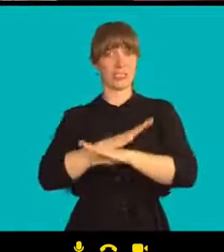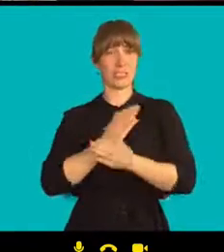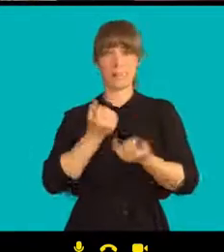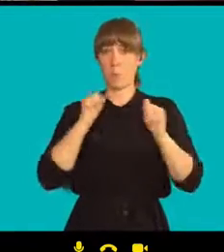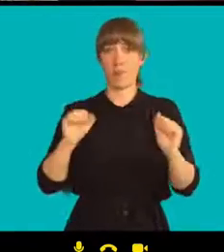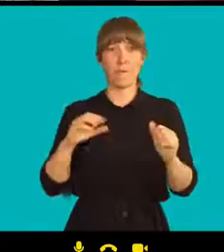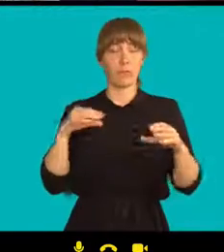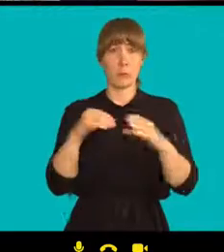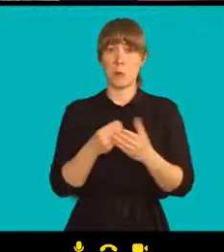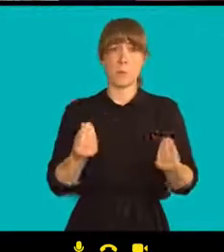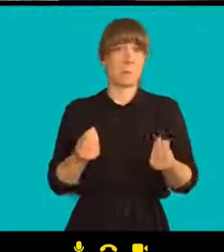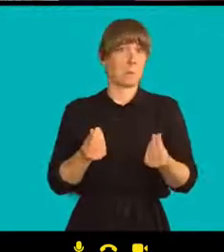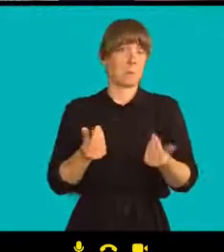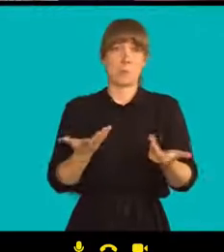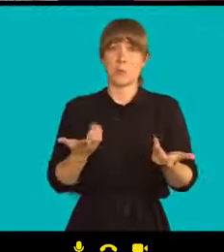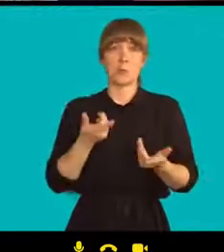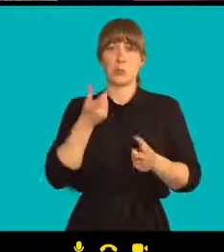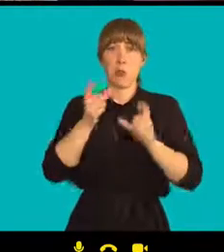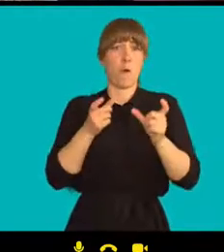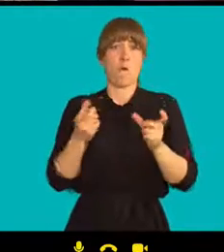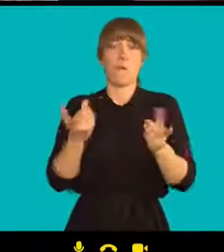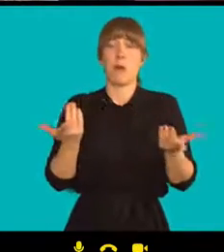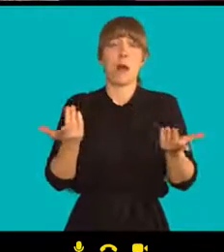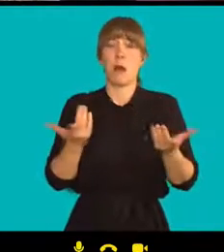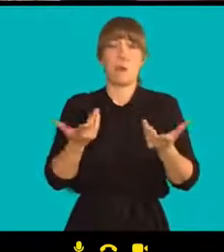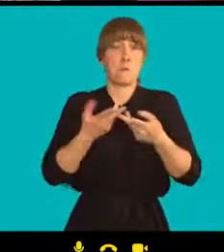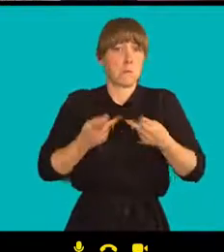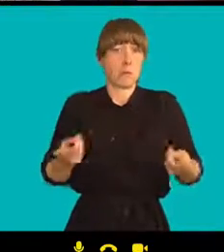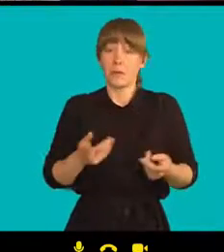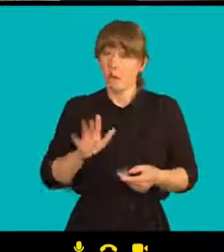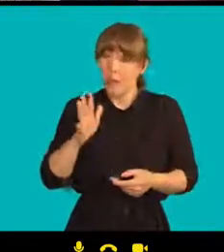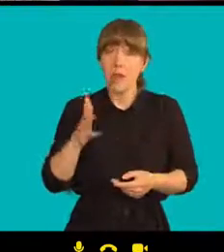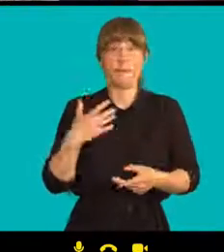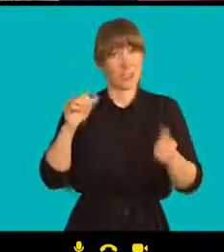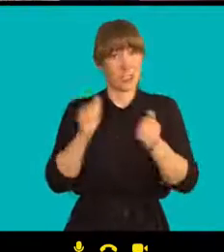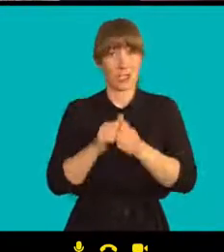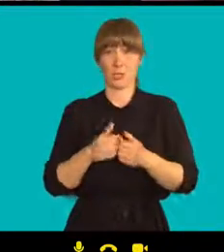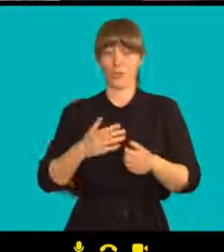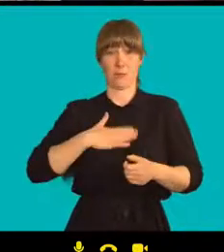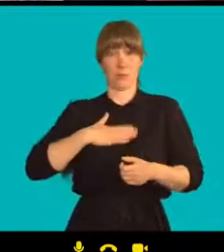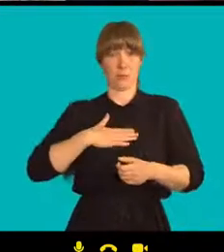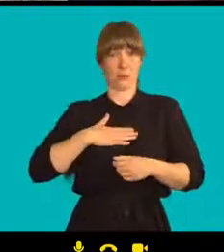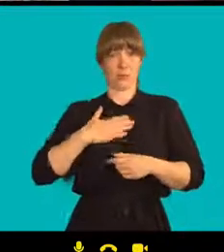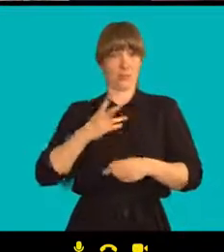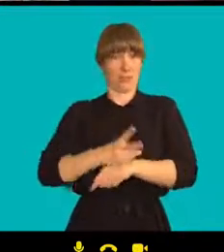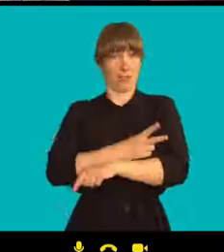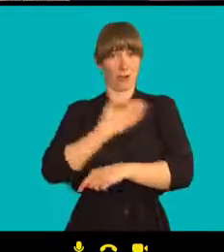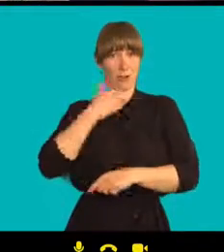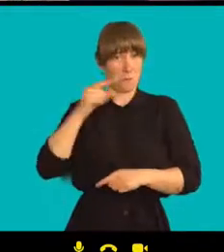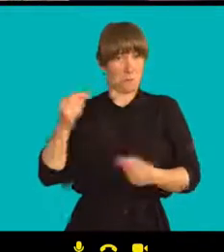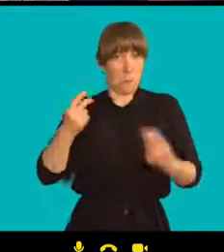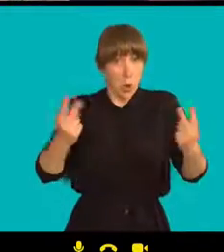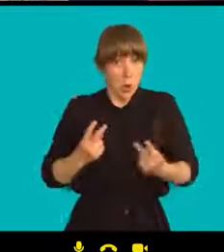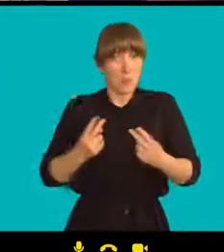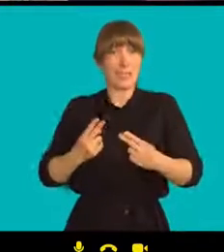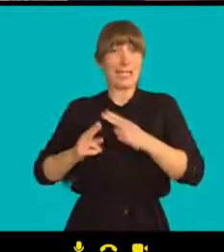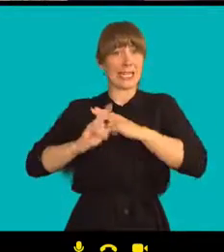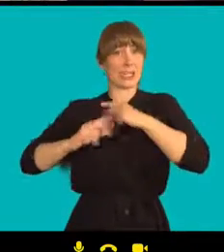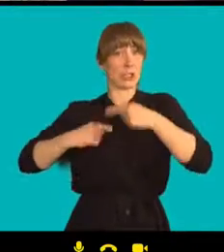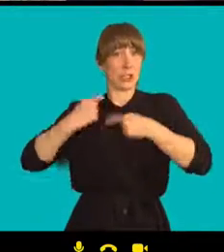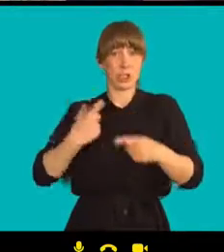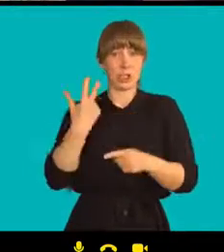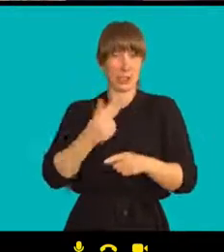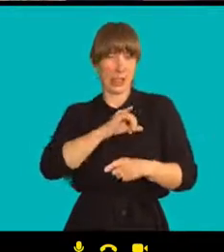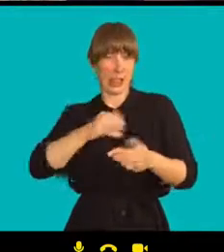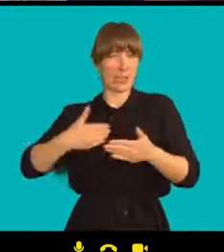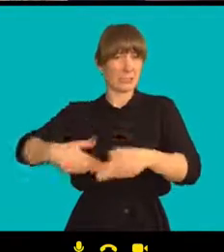Myslím, to i třeba z pohledu států, kteří si prošli velmi podobnou historií před 30 lety,